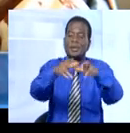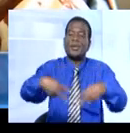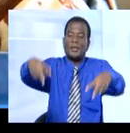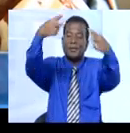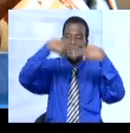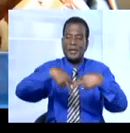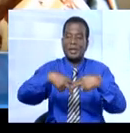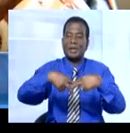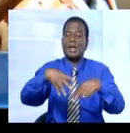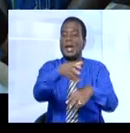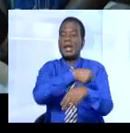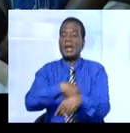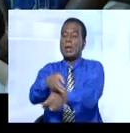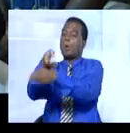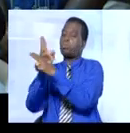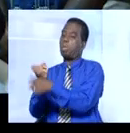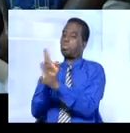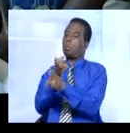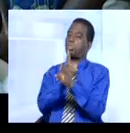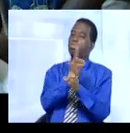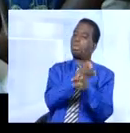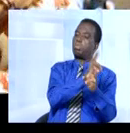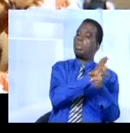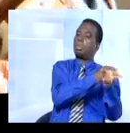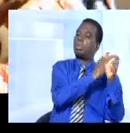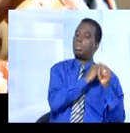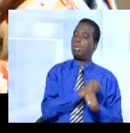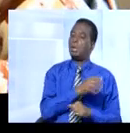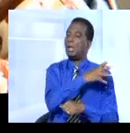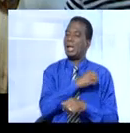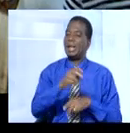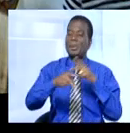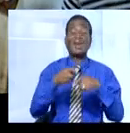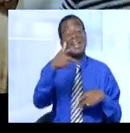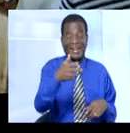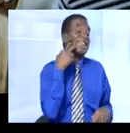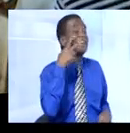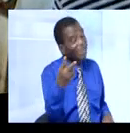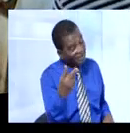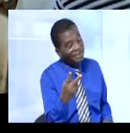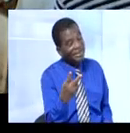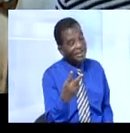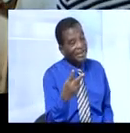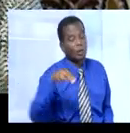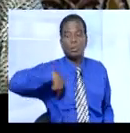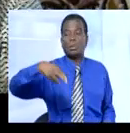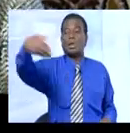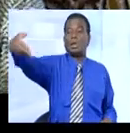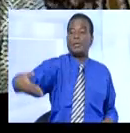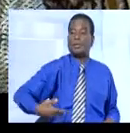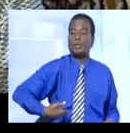froidement tuer des gens, entrer sur les sites et la population est là, regarde. Nous invitons